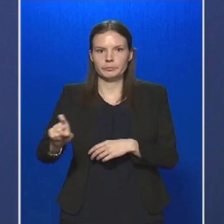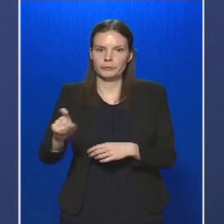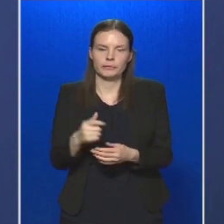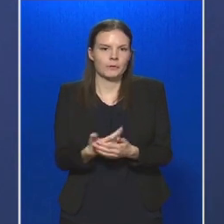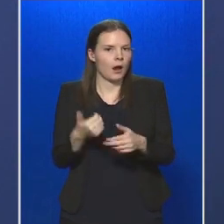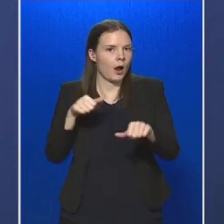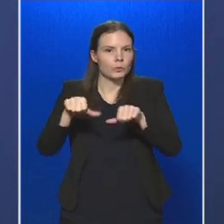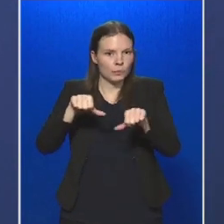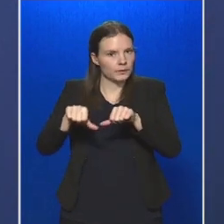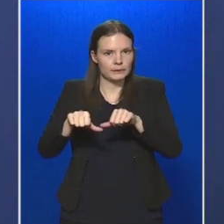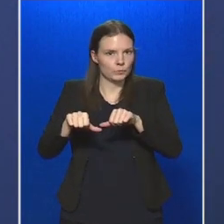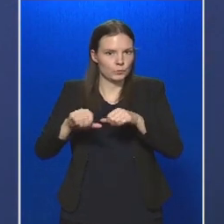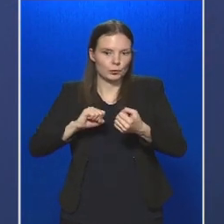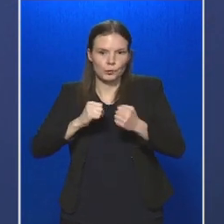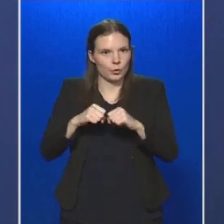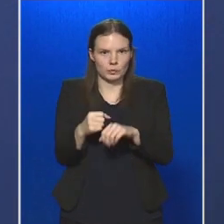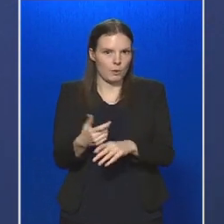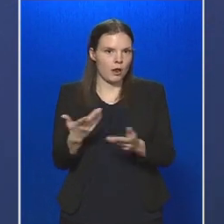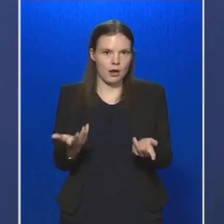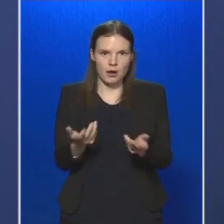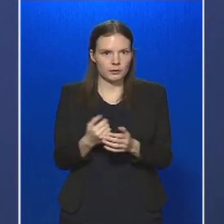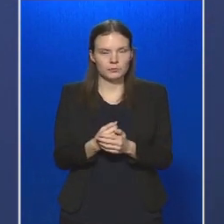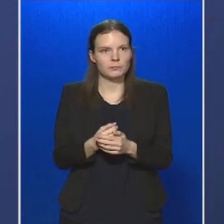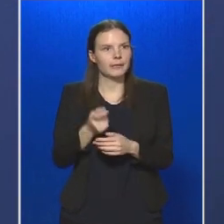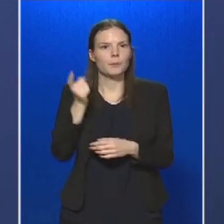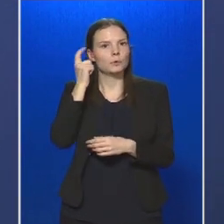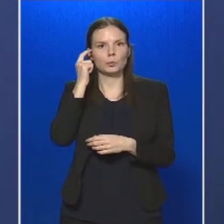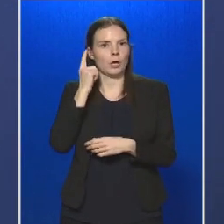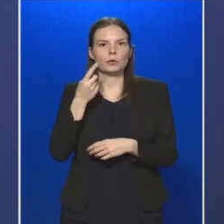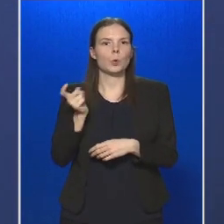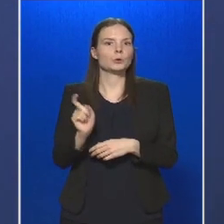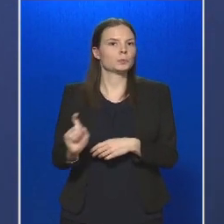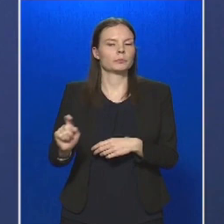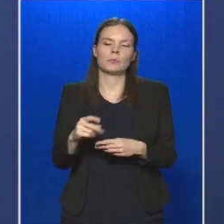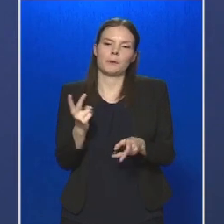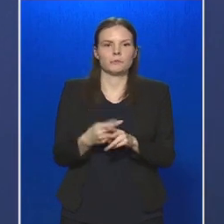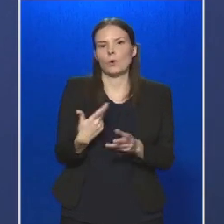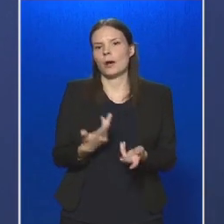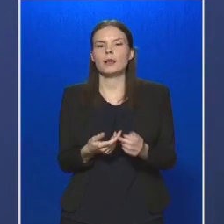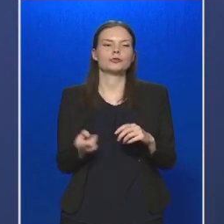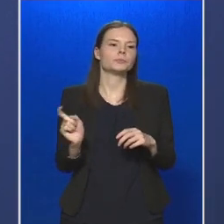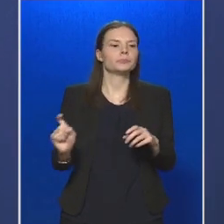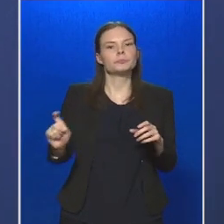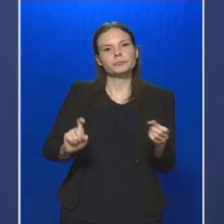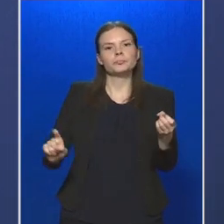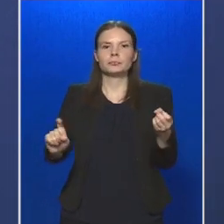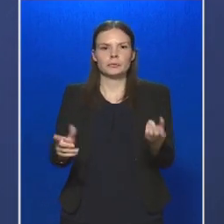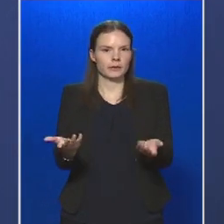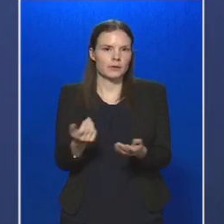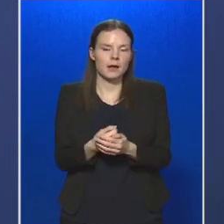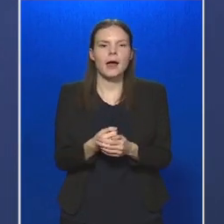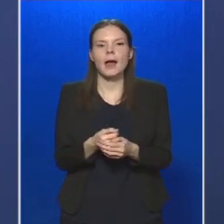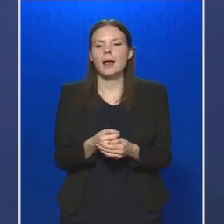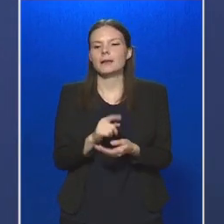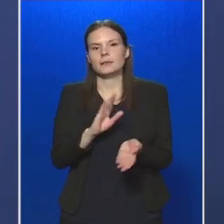ami egy automatikus mozdulat, nem is mindig tudatosan csináljuk, hanem ahogy megszoktuk. Ezeket a felületeket nagyon